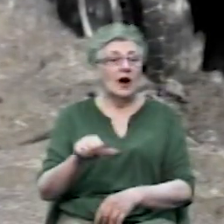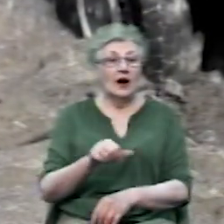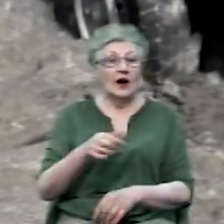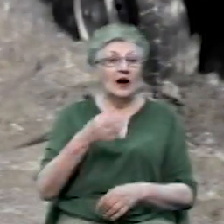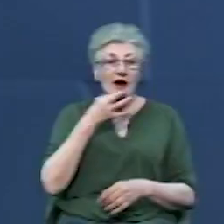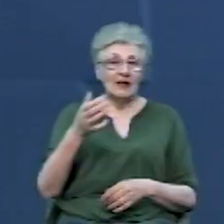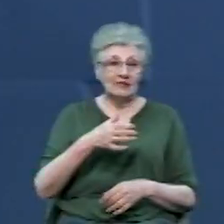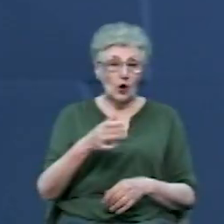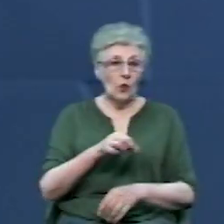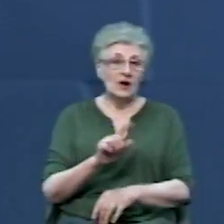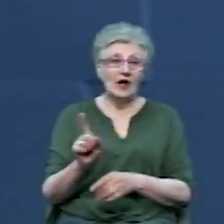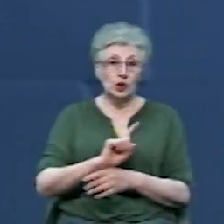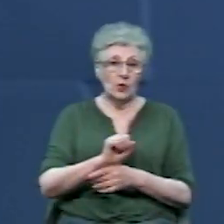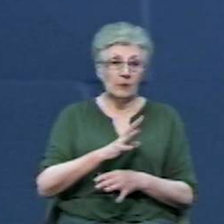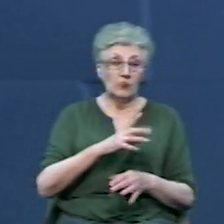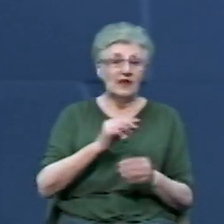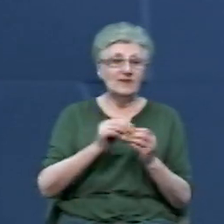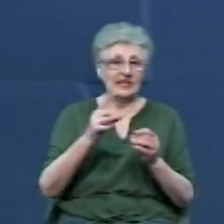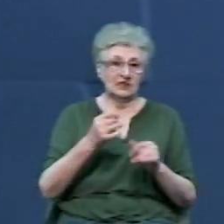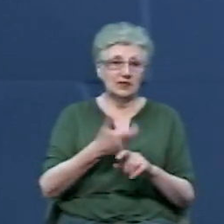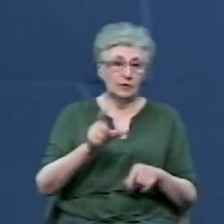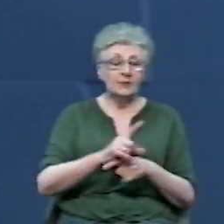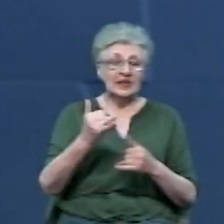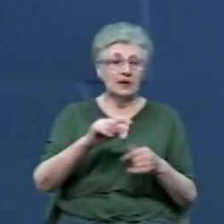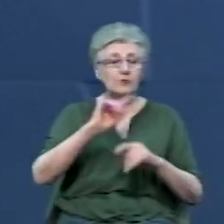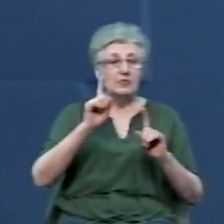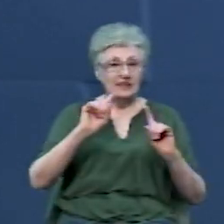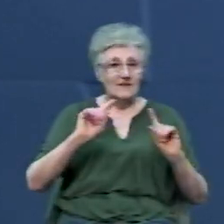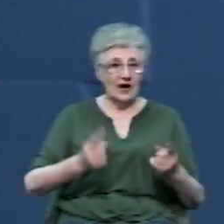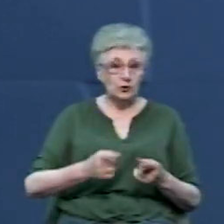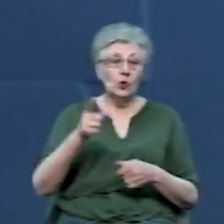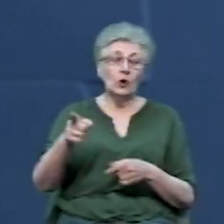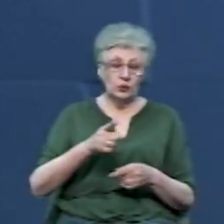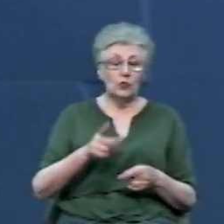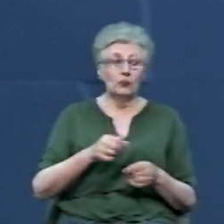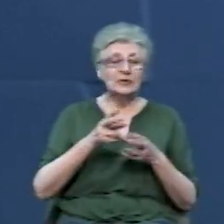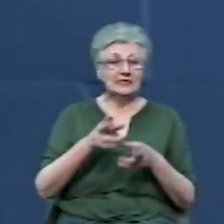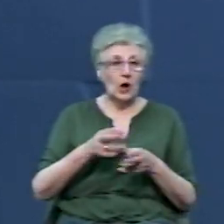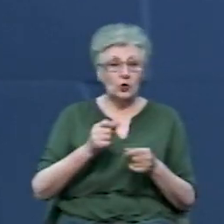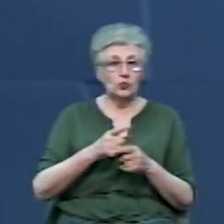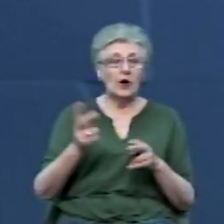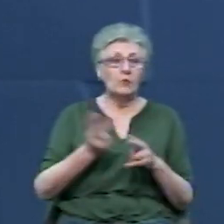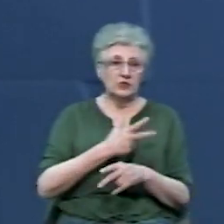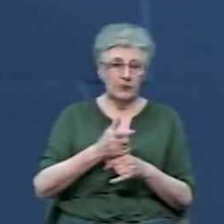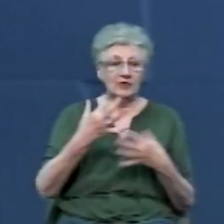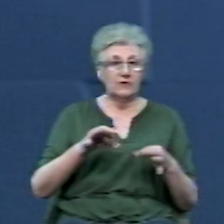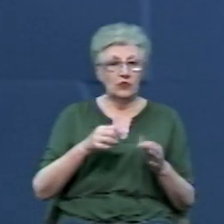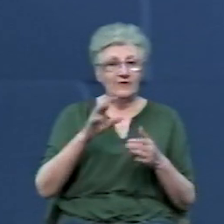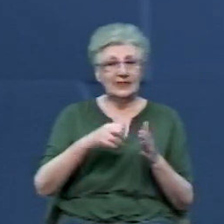в десятеро. Зараз він перебуває під вартою, йому загрожує позбавлення волі на строк від трьох до восьми років.